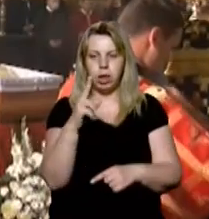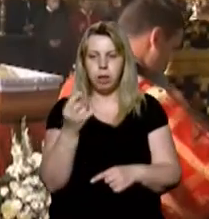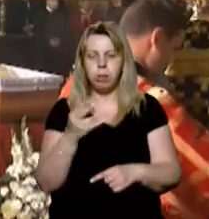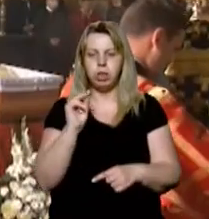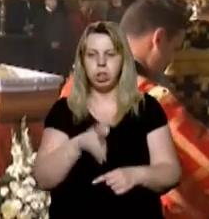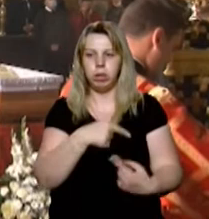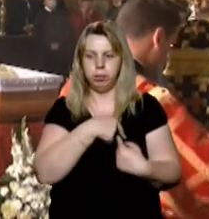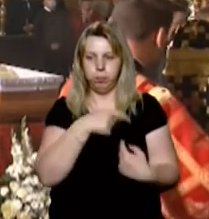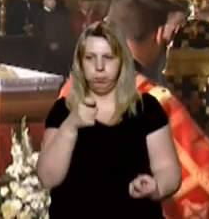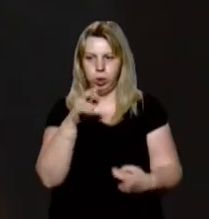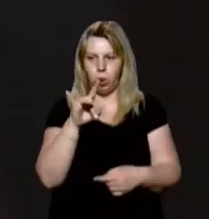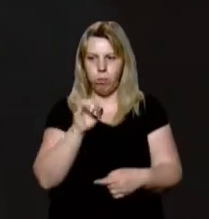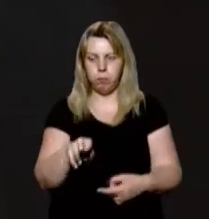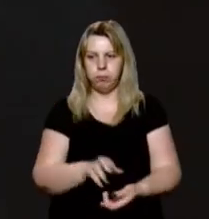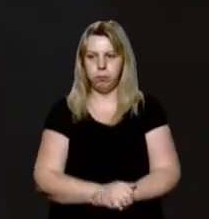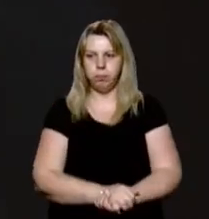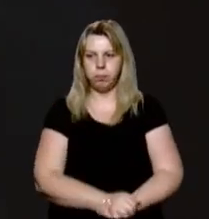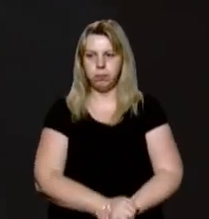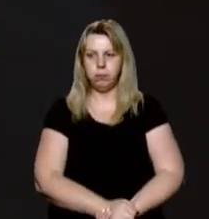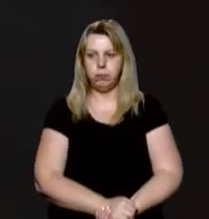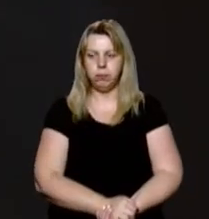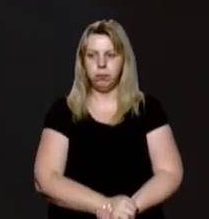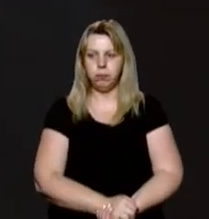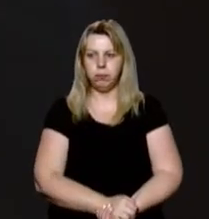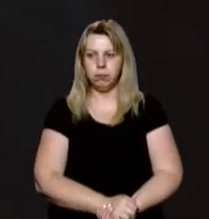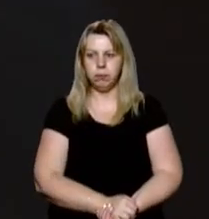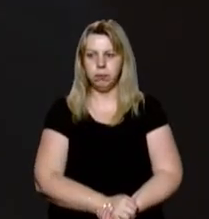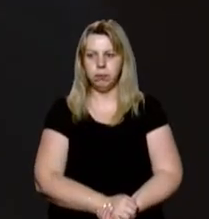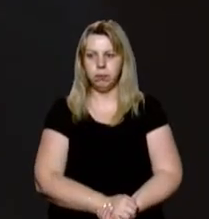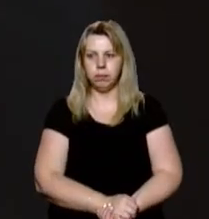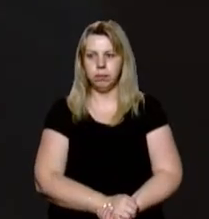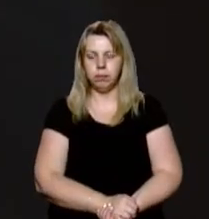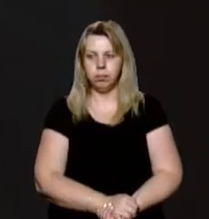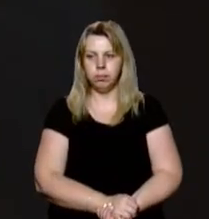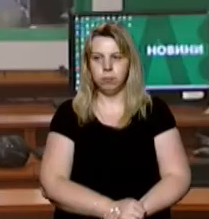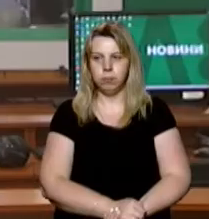через закупорку суденний тромбом. Руслана Гостюк, Віктор Пойда, новини на Суспільному.